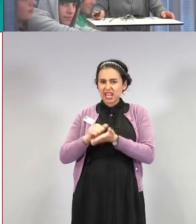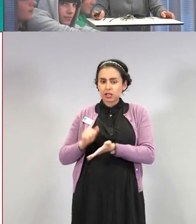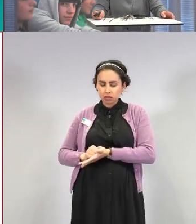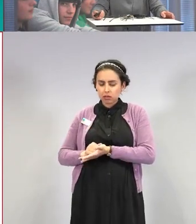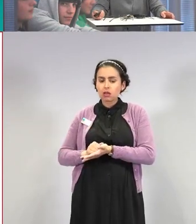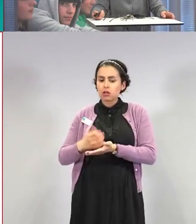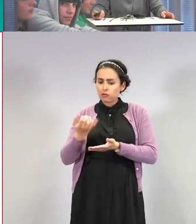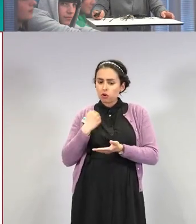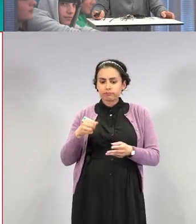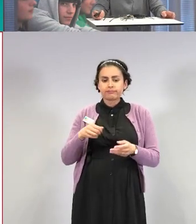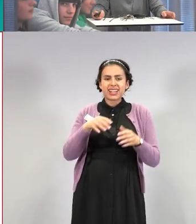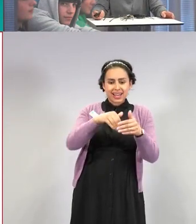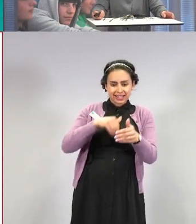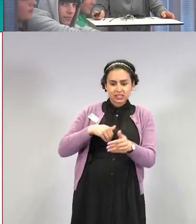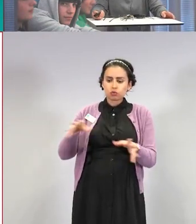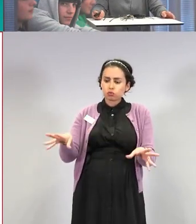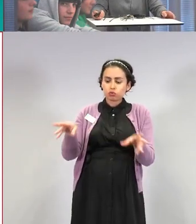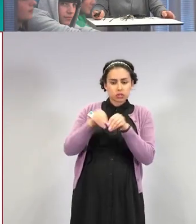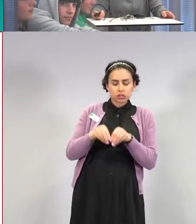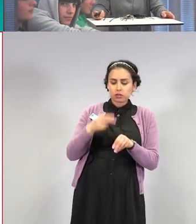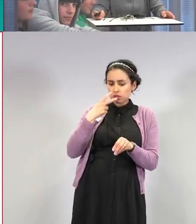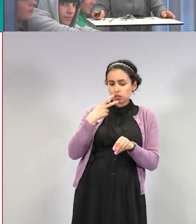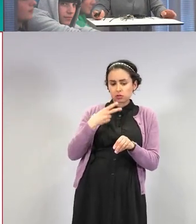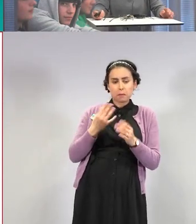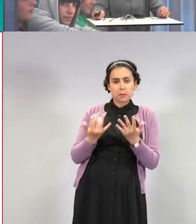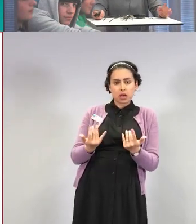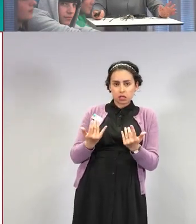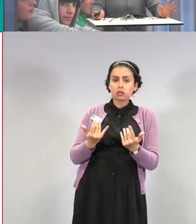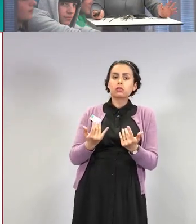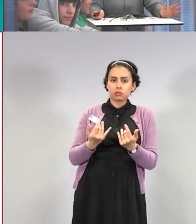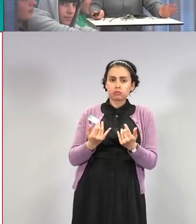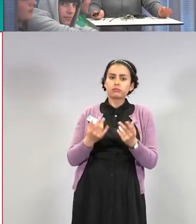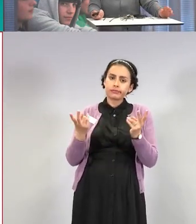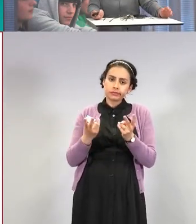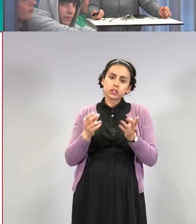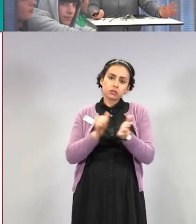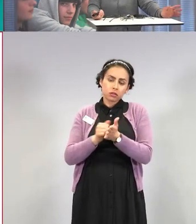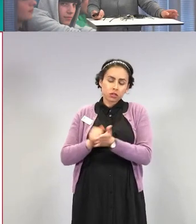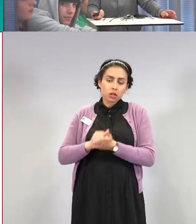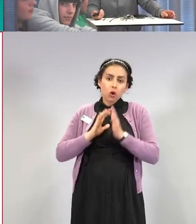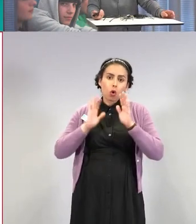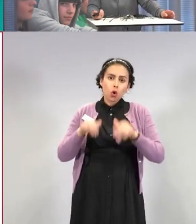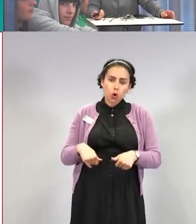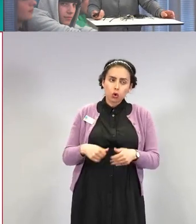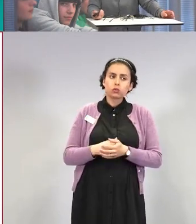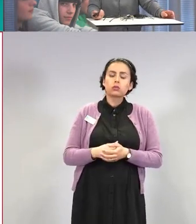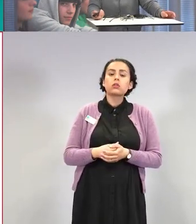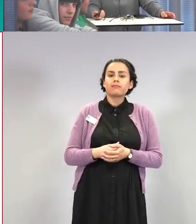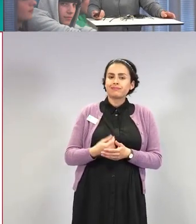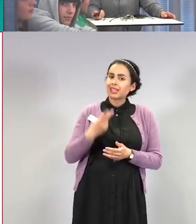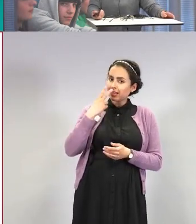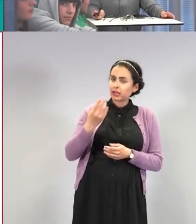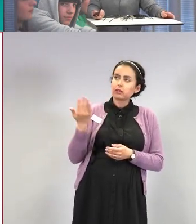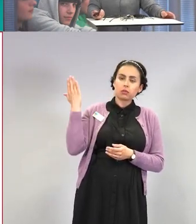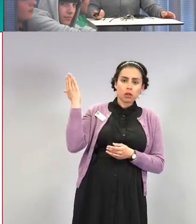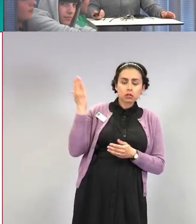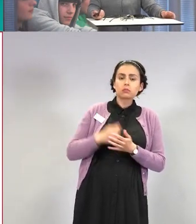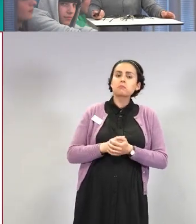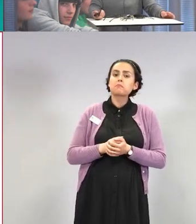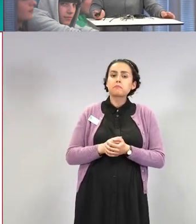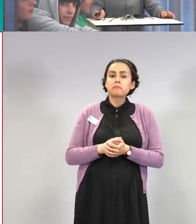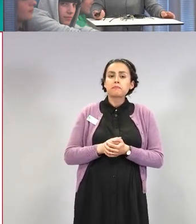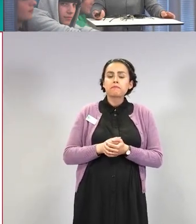meidän oletus siitä, miten paljon näitä tulisi, se on noin 1 per 50 000 tai 1 per 40 000 tätä suuruusluokkaa